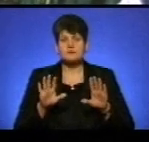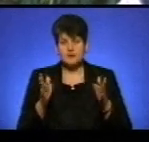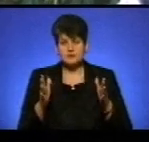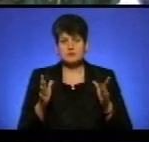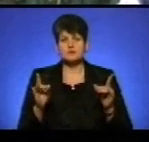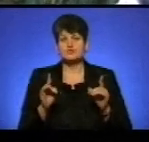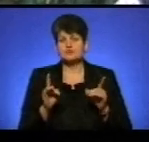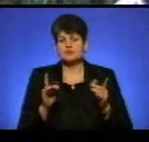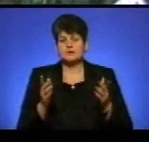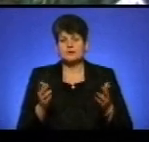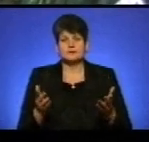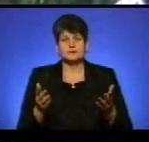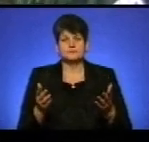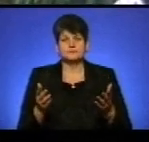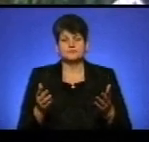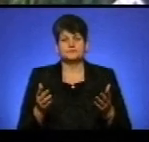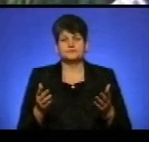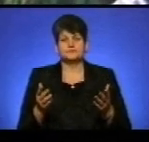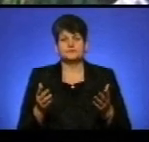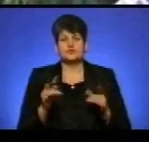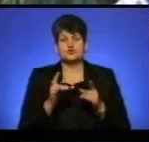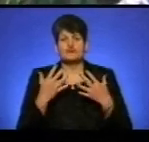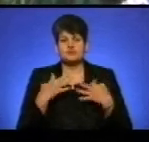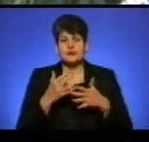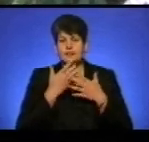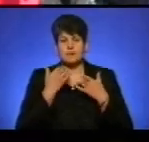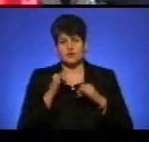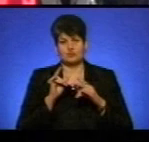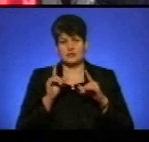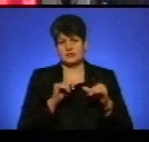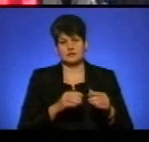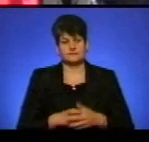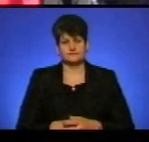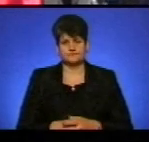вже нема куди їхати.